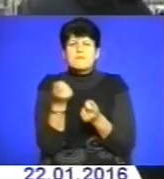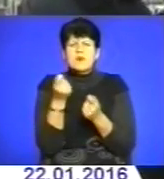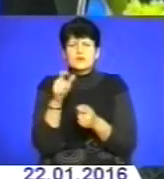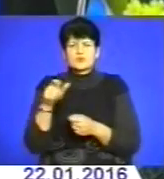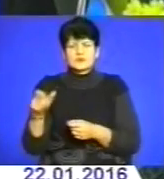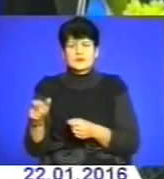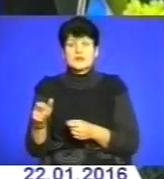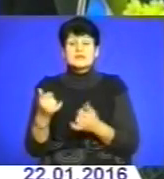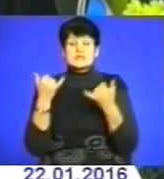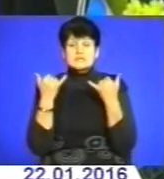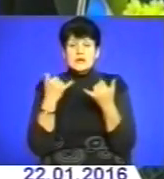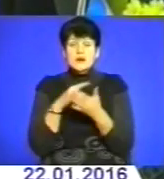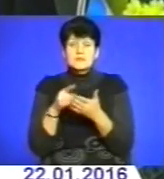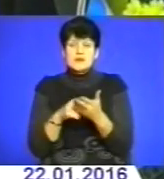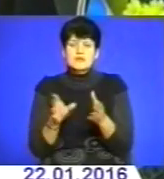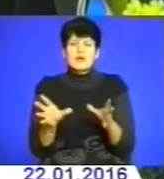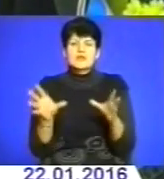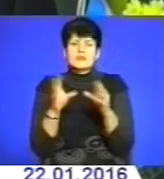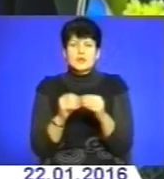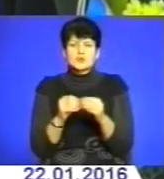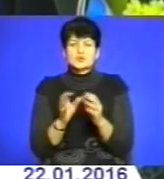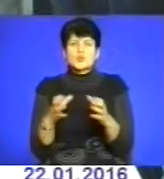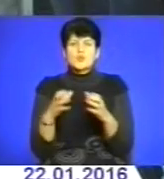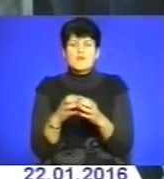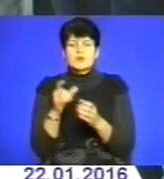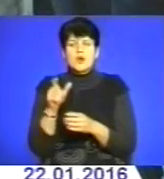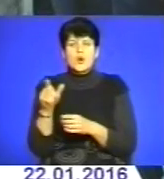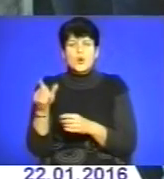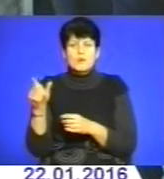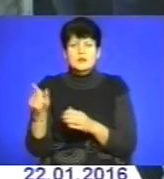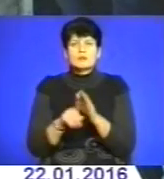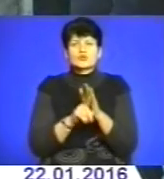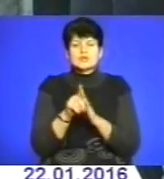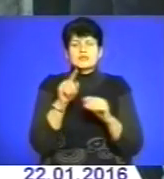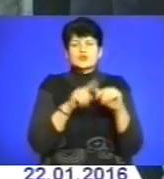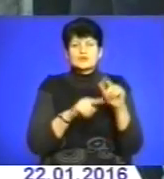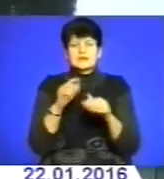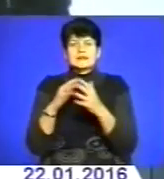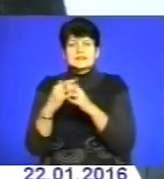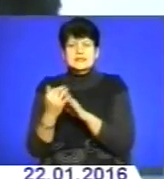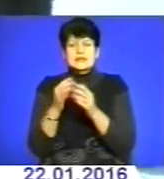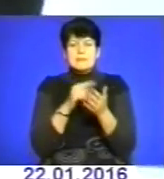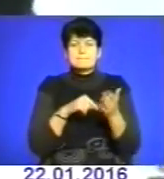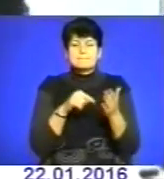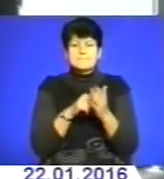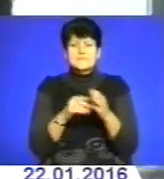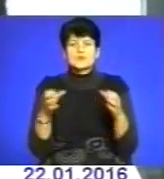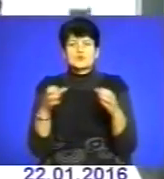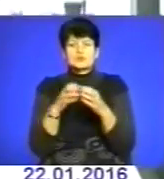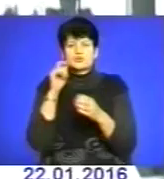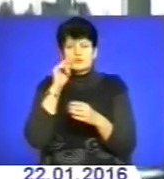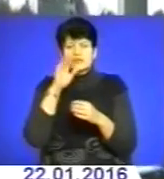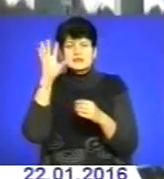Хоча саме зараз питання єдності, згуртування громади, починаючи з родини, села, міста, до Соборності України загалом